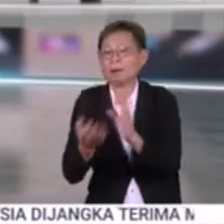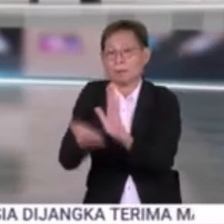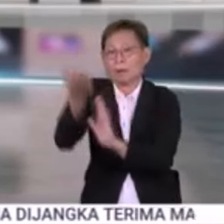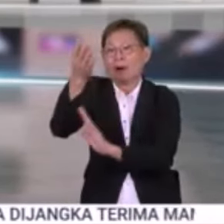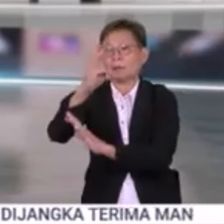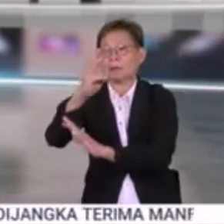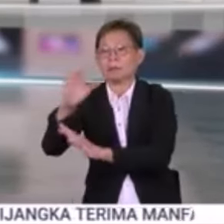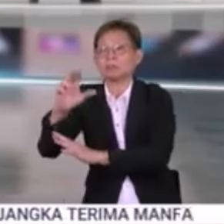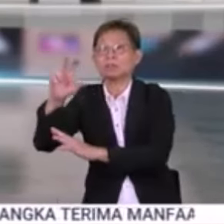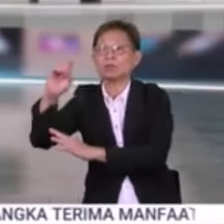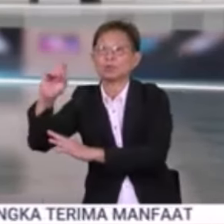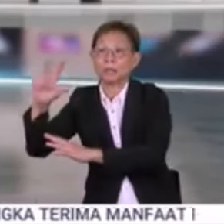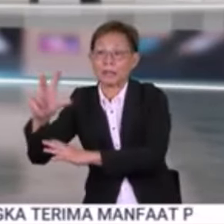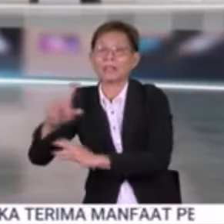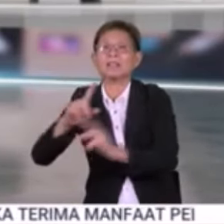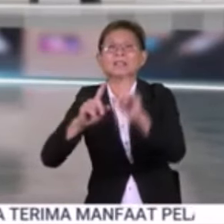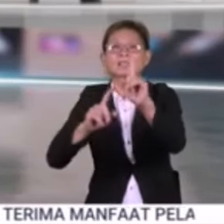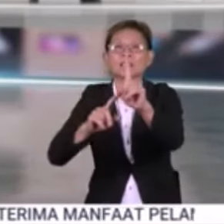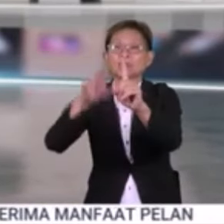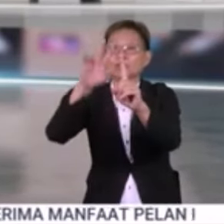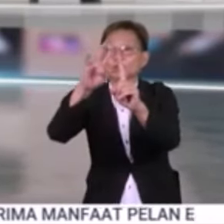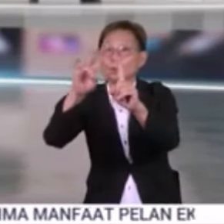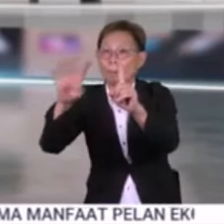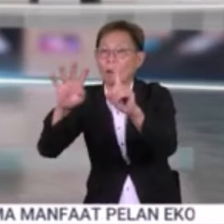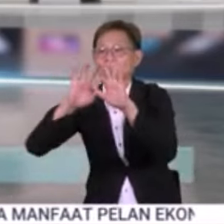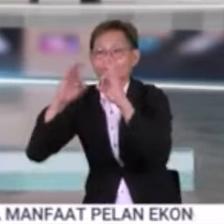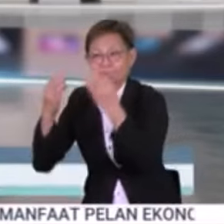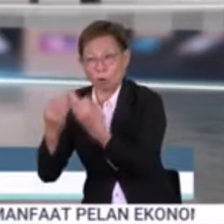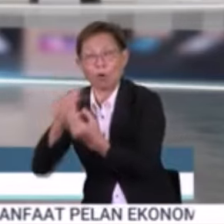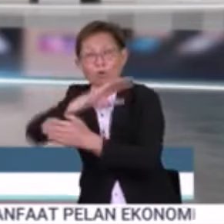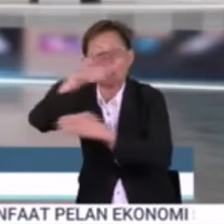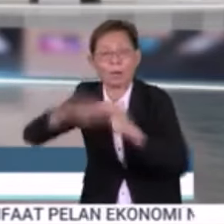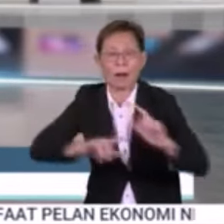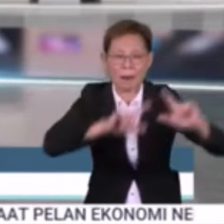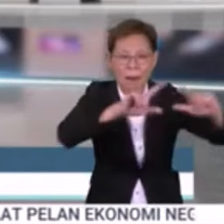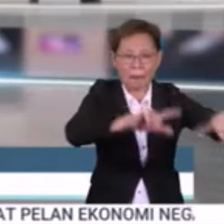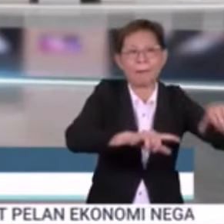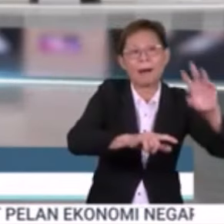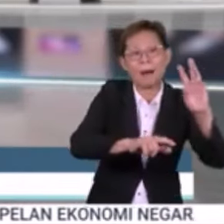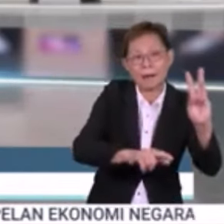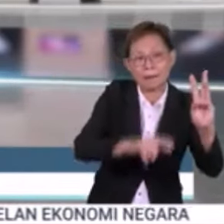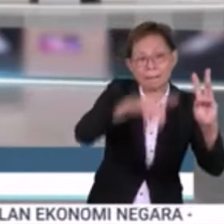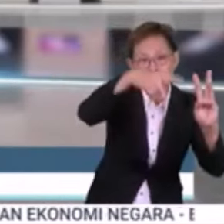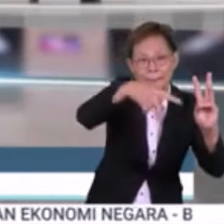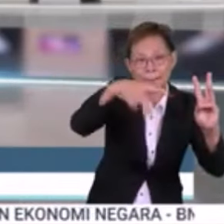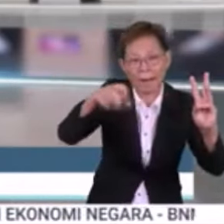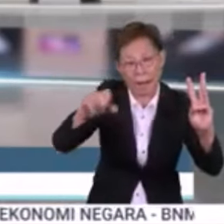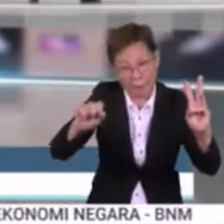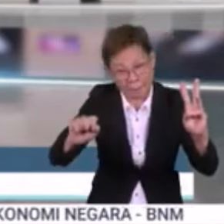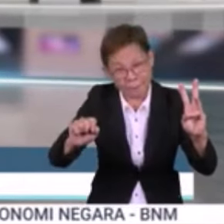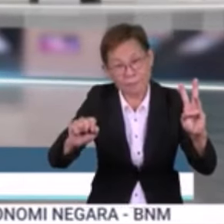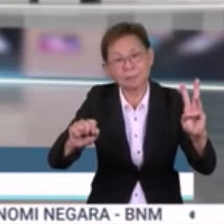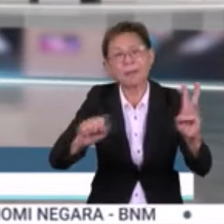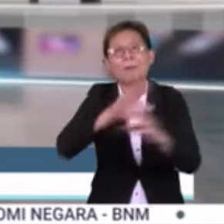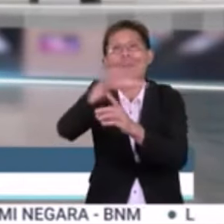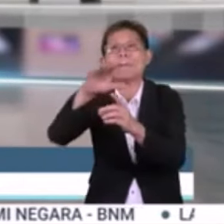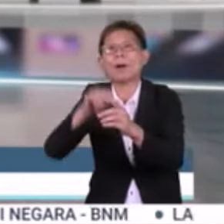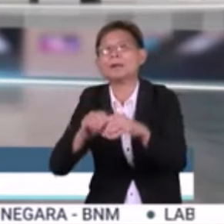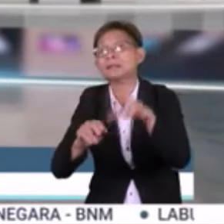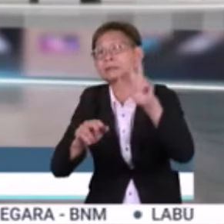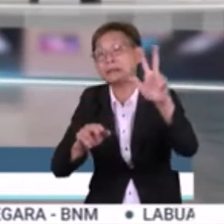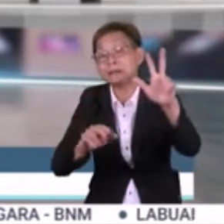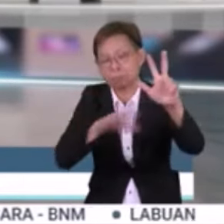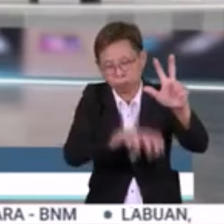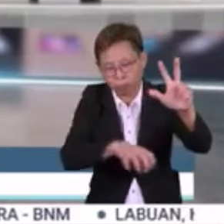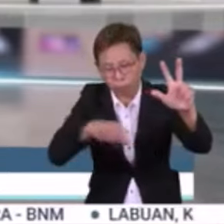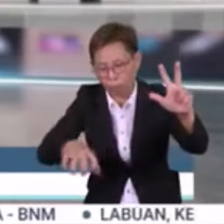603 orang dari 174 keluarga. Kesemua ditempatkan di enam pusat pemindahan sementara PPS melibatkan tiga